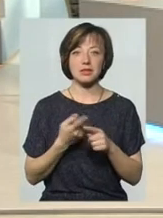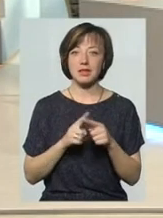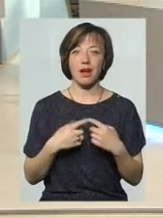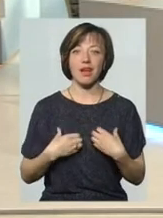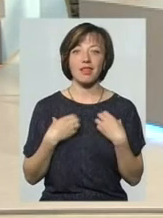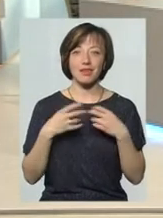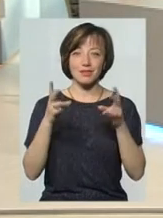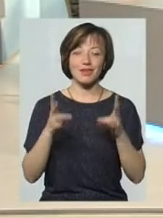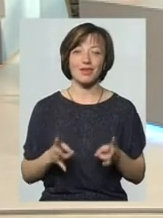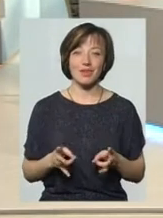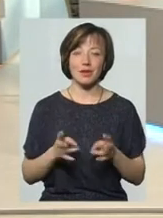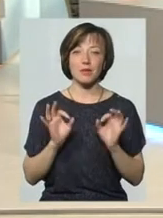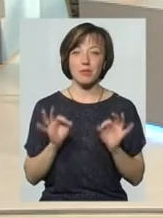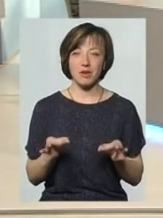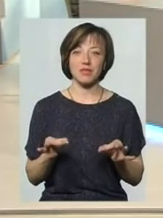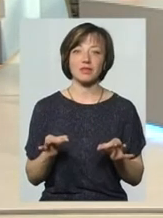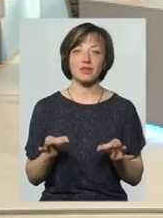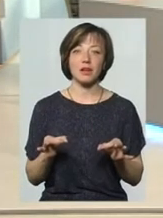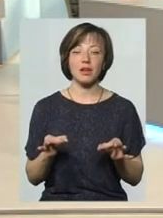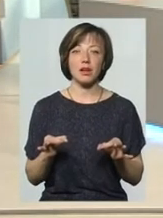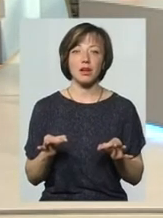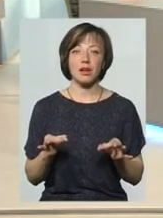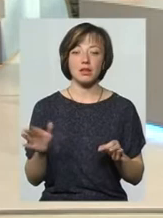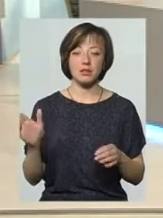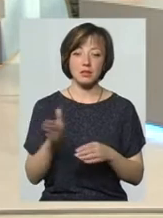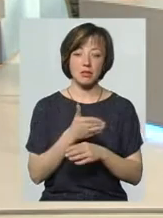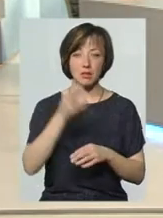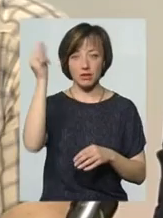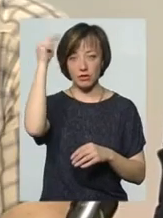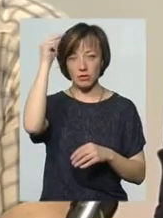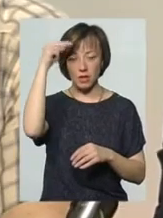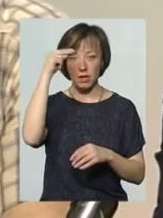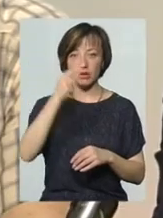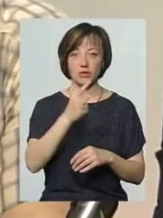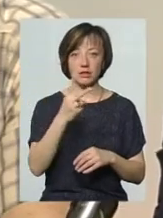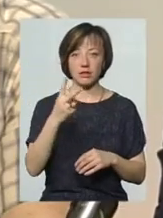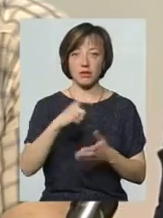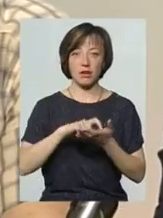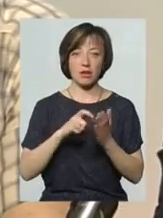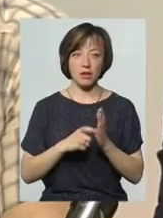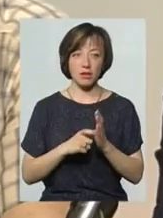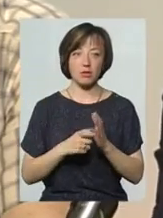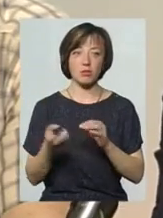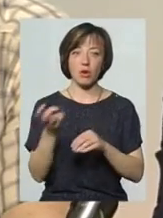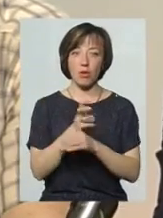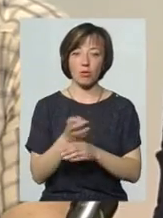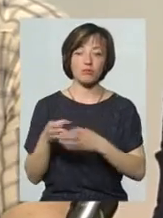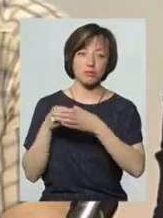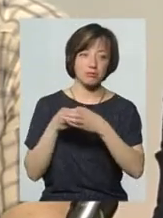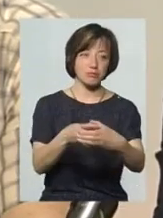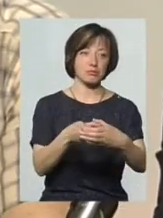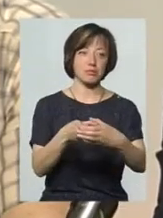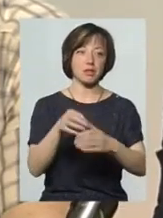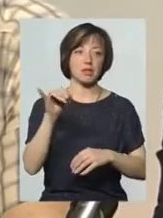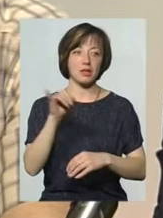вибачте. Це правда катастрофа. Вони знімаються з навчального дня. І вони приходять всі одночасно.